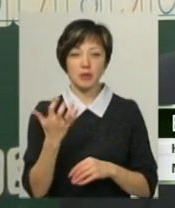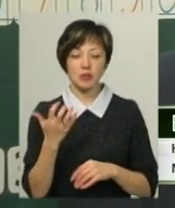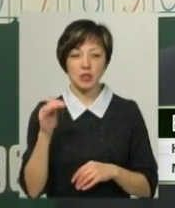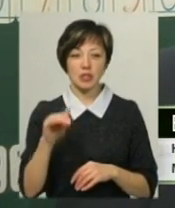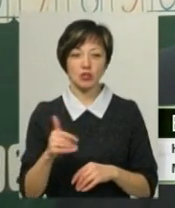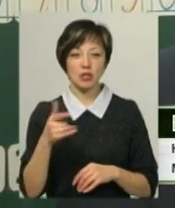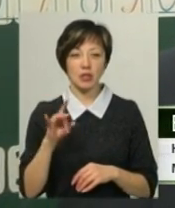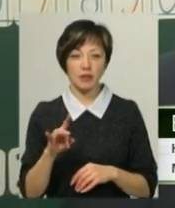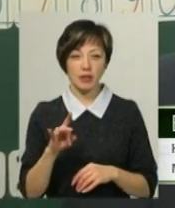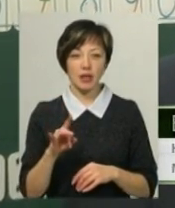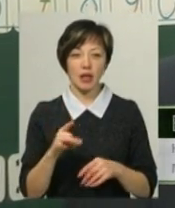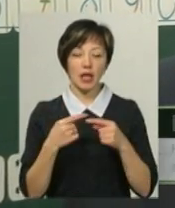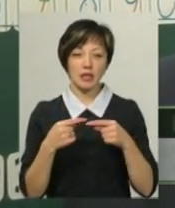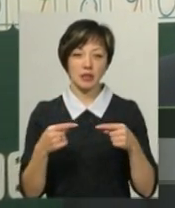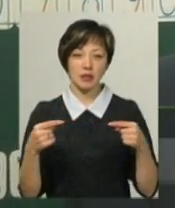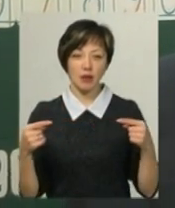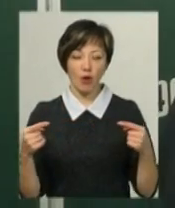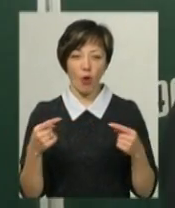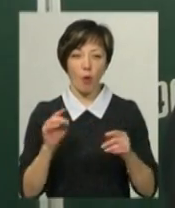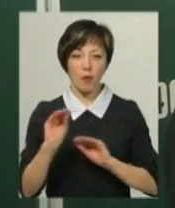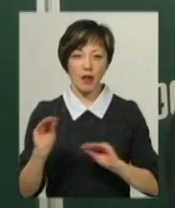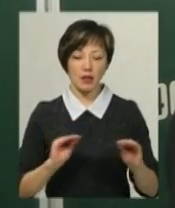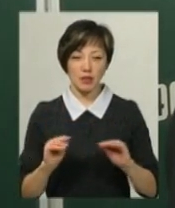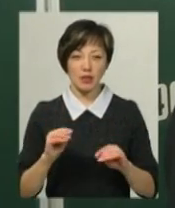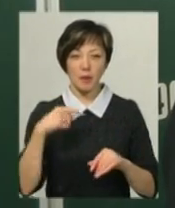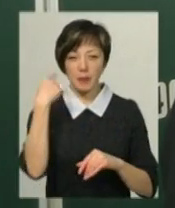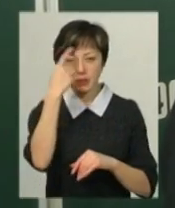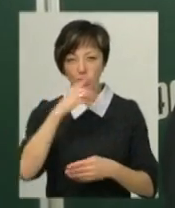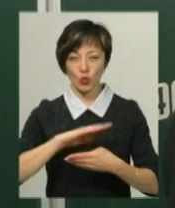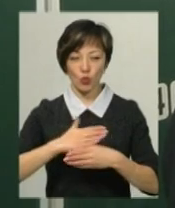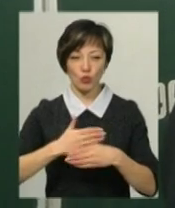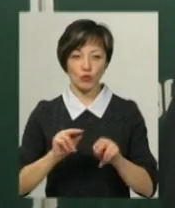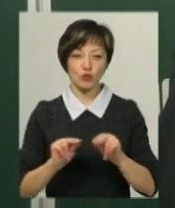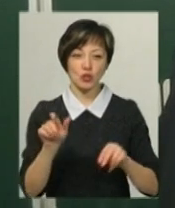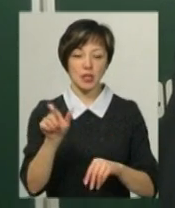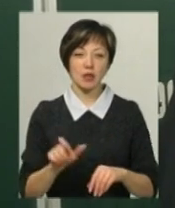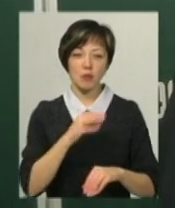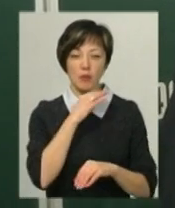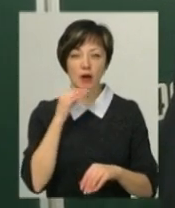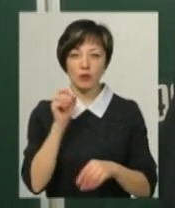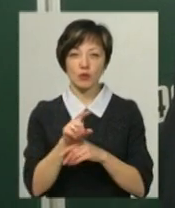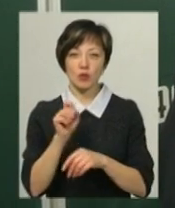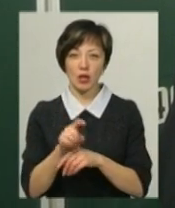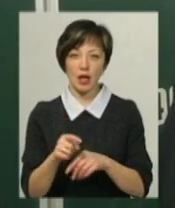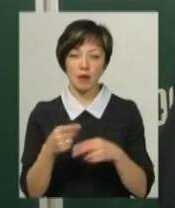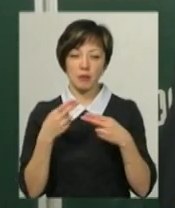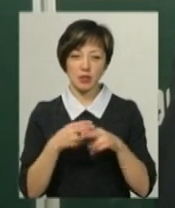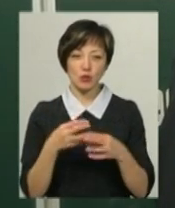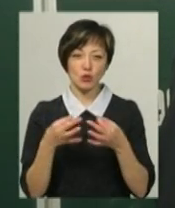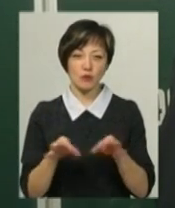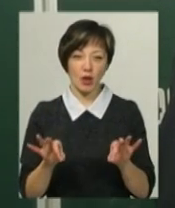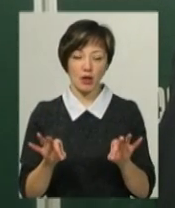гривень дидактичного обладнання, персональний ноутбук вчителя, багатофункціональний пристрій, який